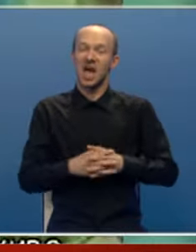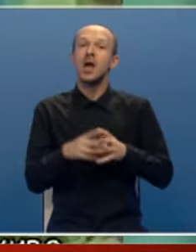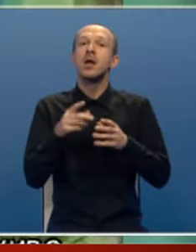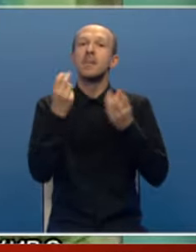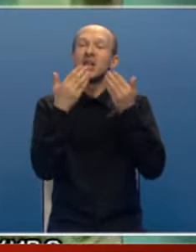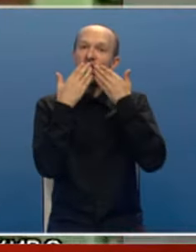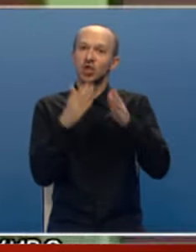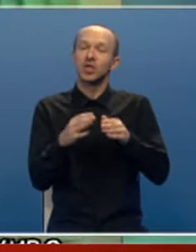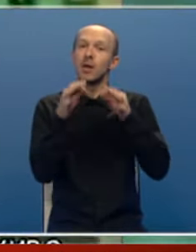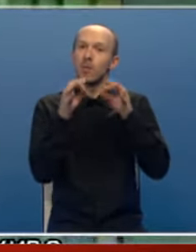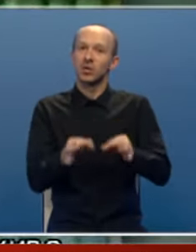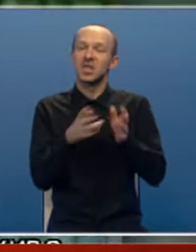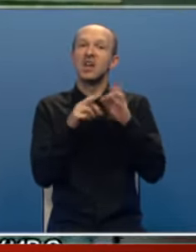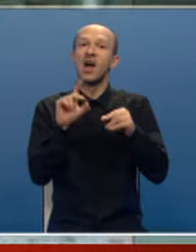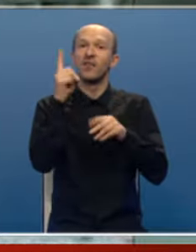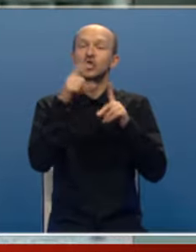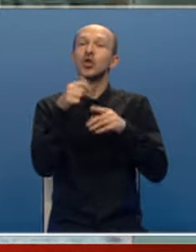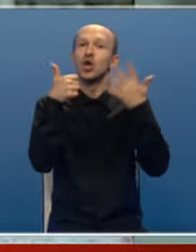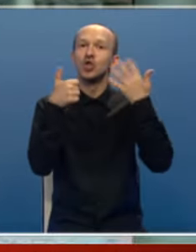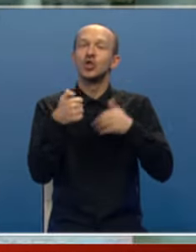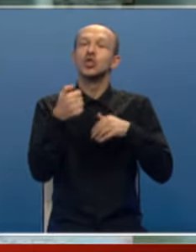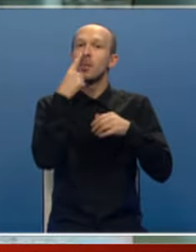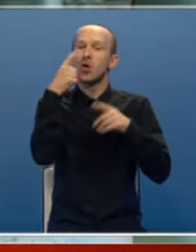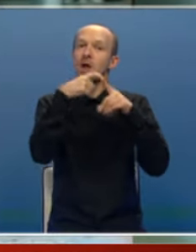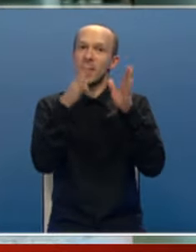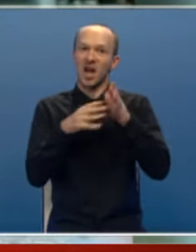Materijalna šteta procijenjena je na više od 600 miliona maraka.